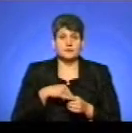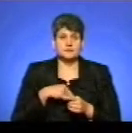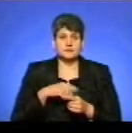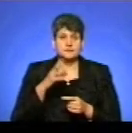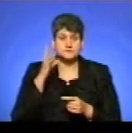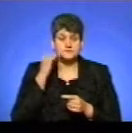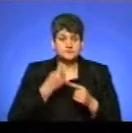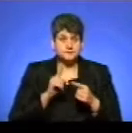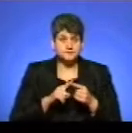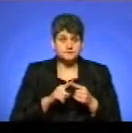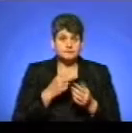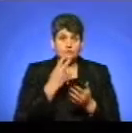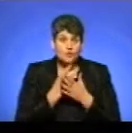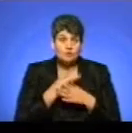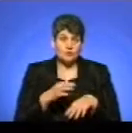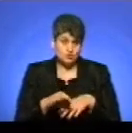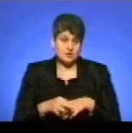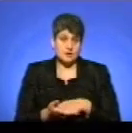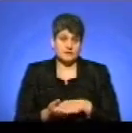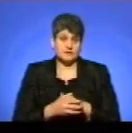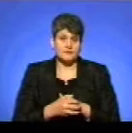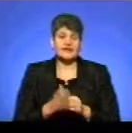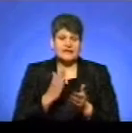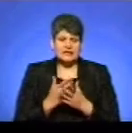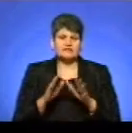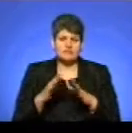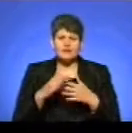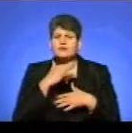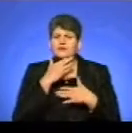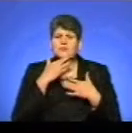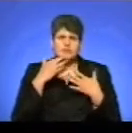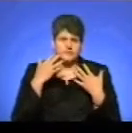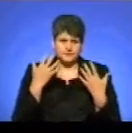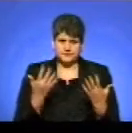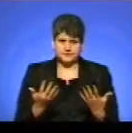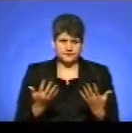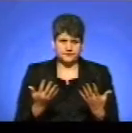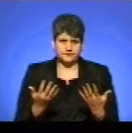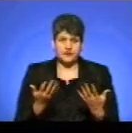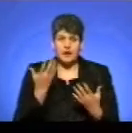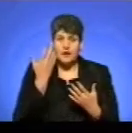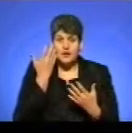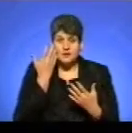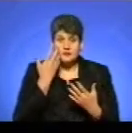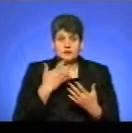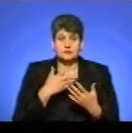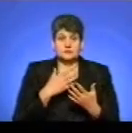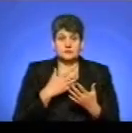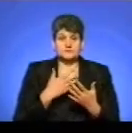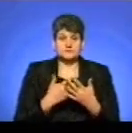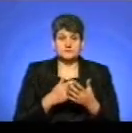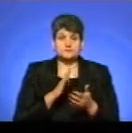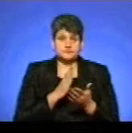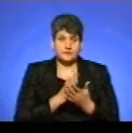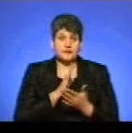виявом насилля. Є випадки, і їх багато, коли суб'єктом насилля є жінка, коли